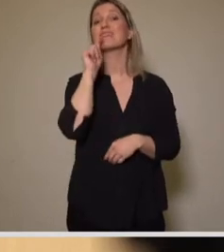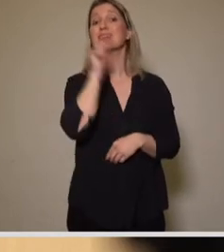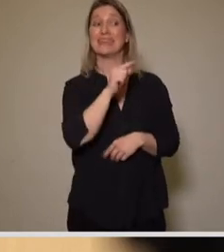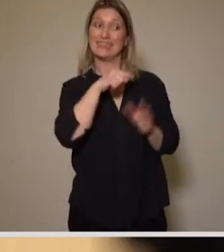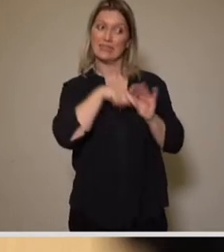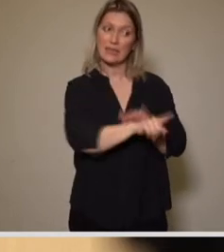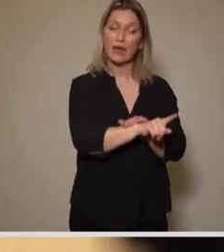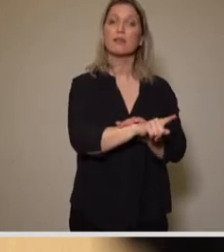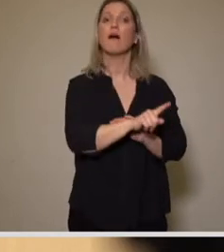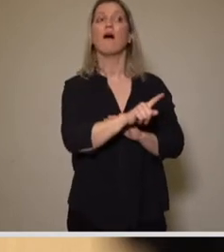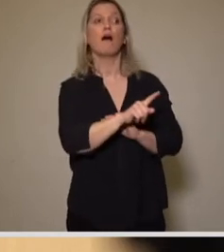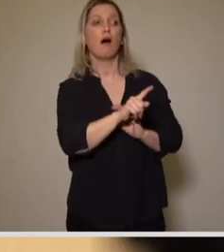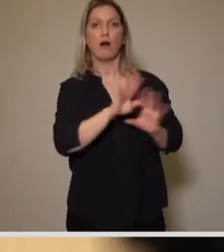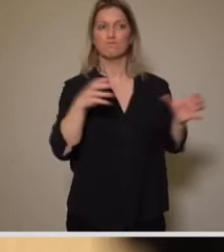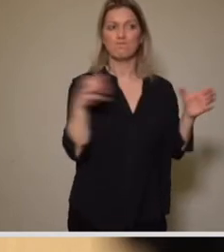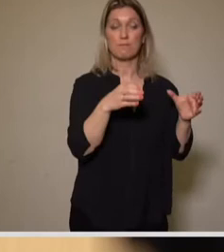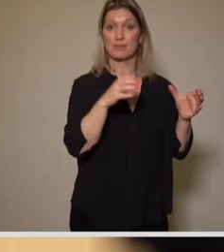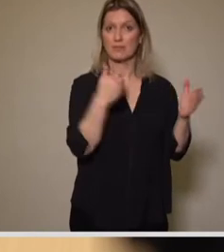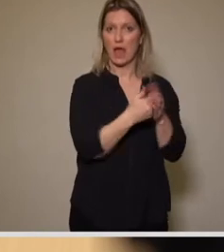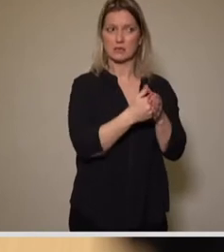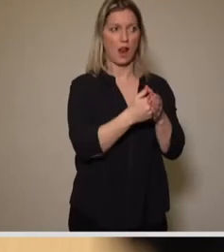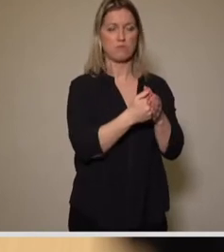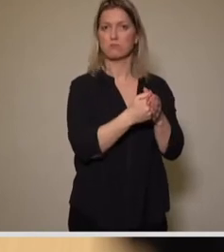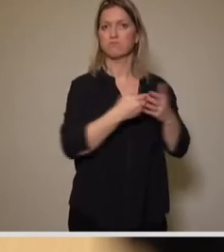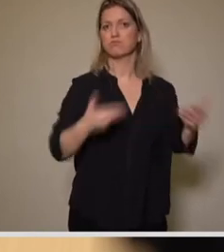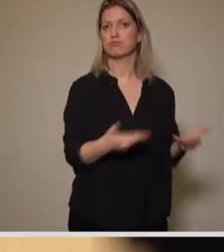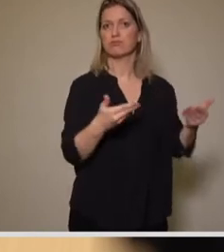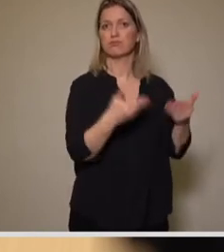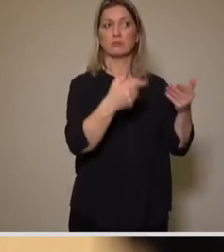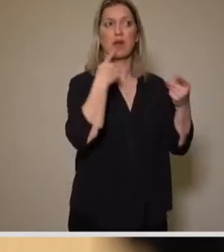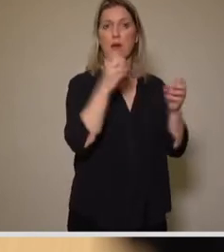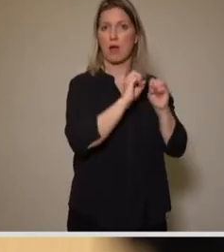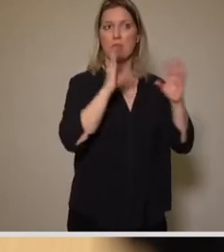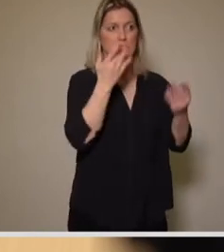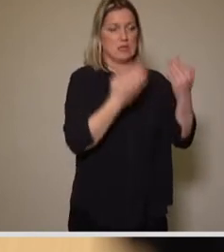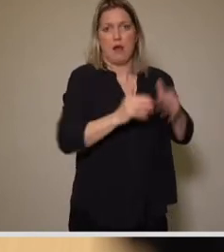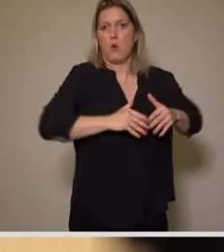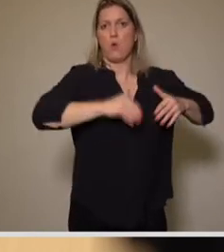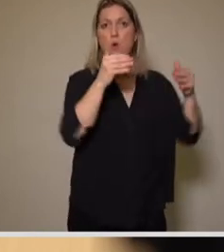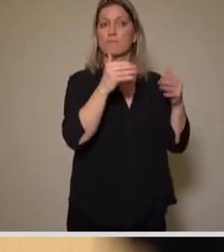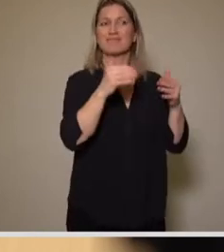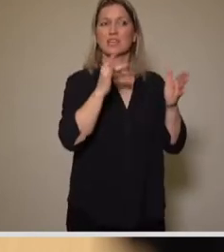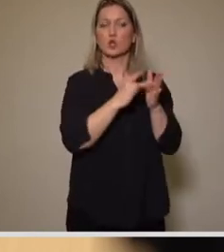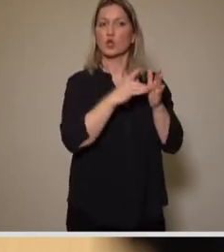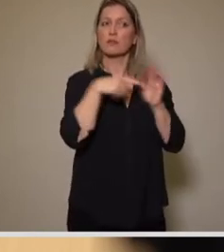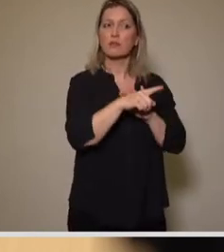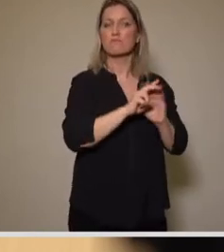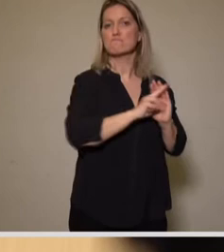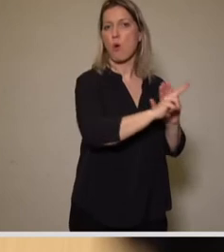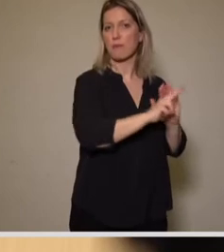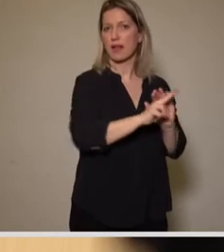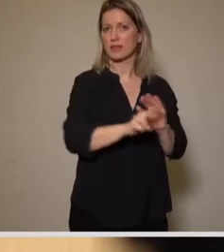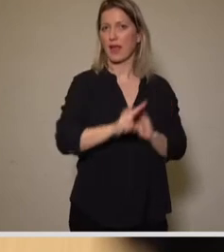der Pandemie, sondern die damit im Zusammenhang stehende erhöhte Mobilität sowie eben die